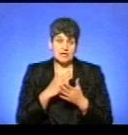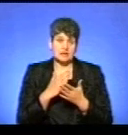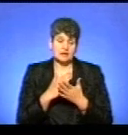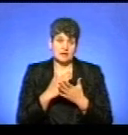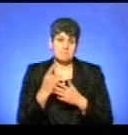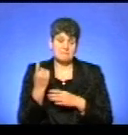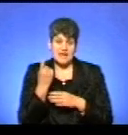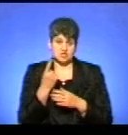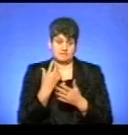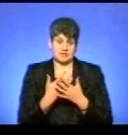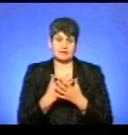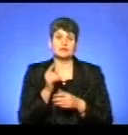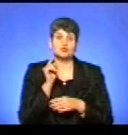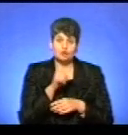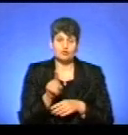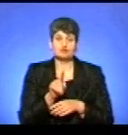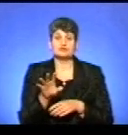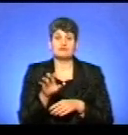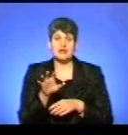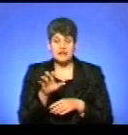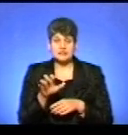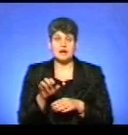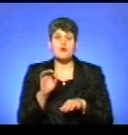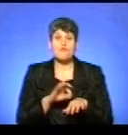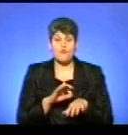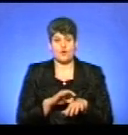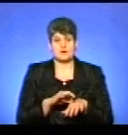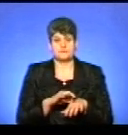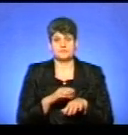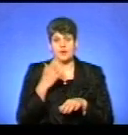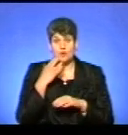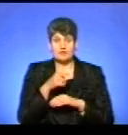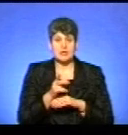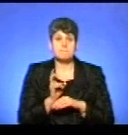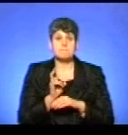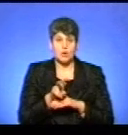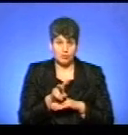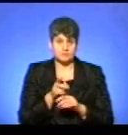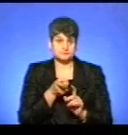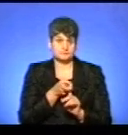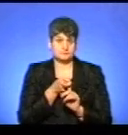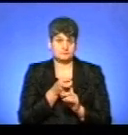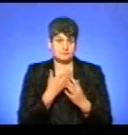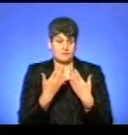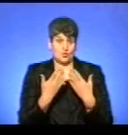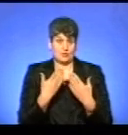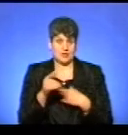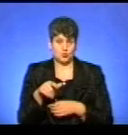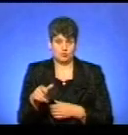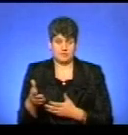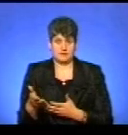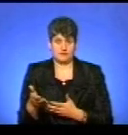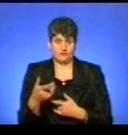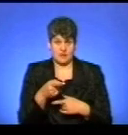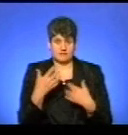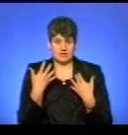перша ознака того, що тварина хвора. Тобто, коли вона йде на контакт з людьми, вона вже